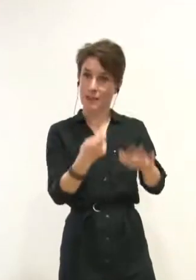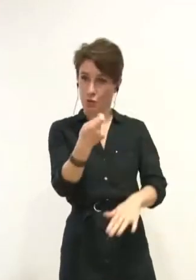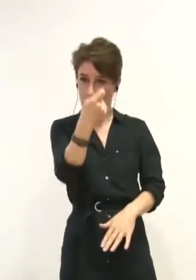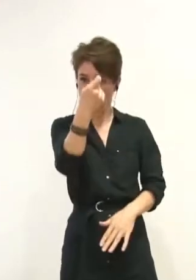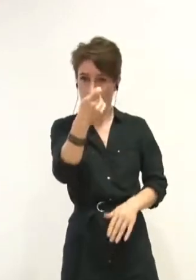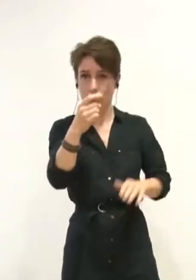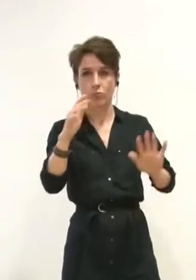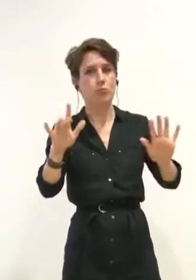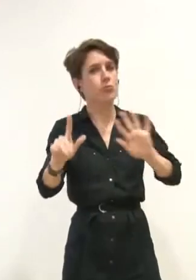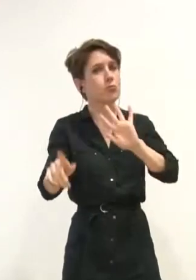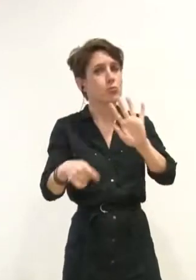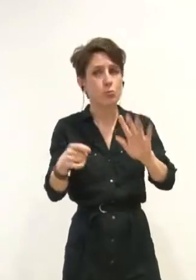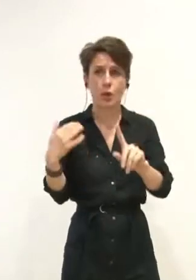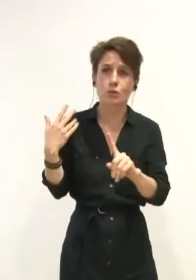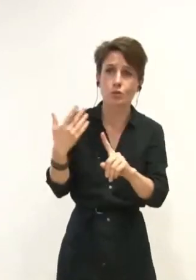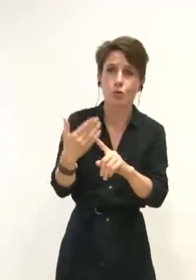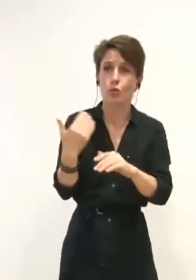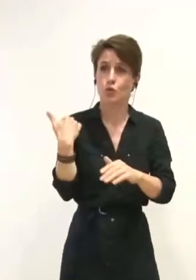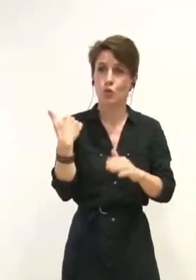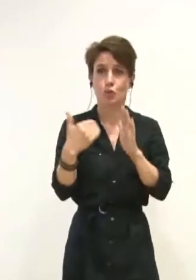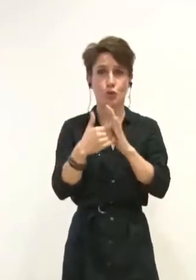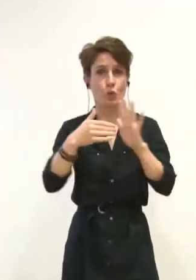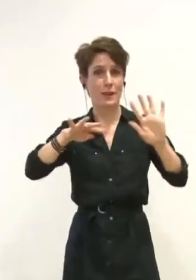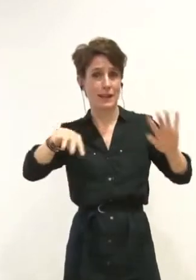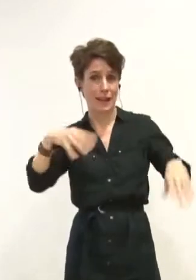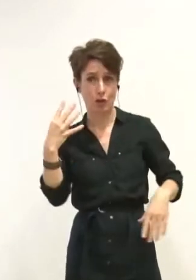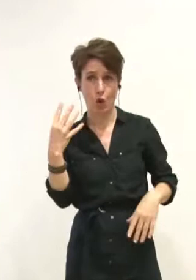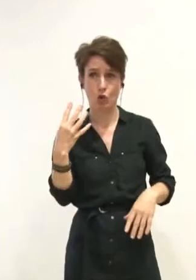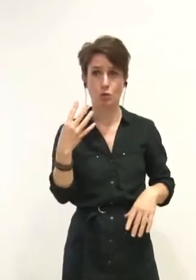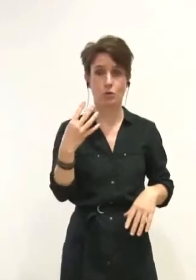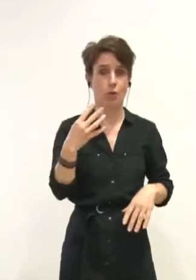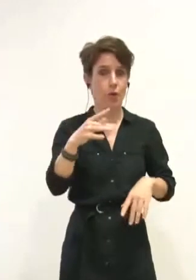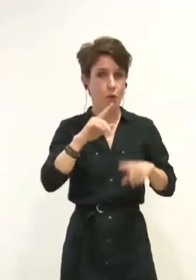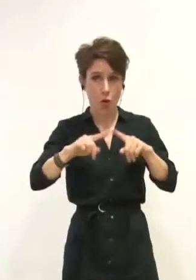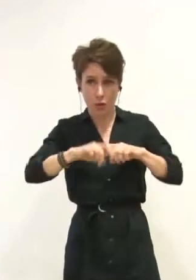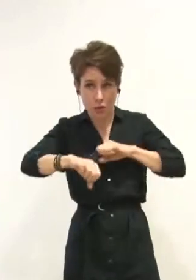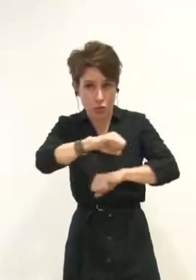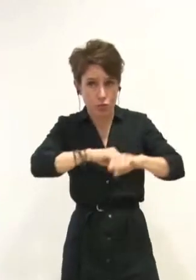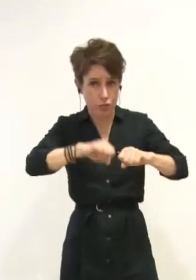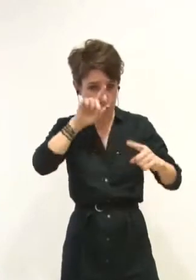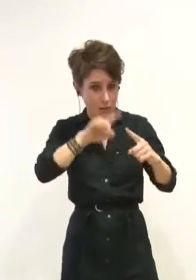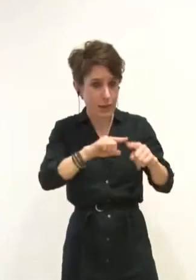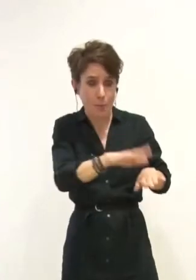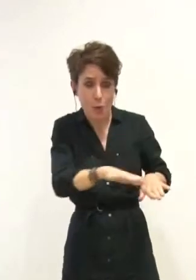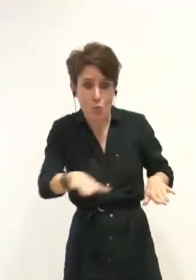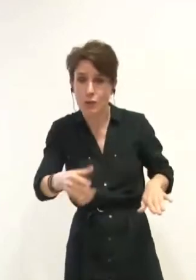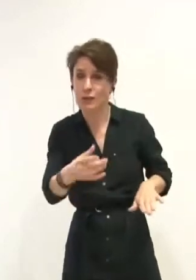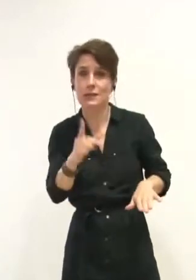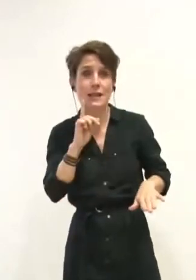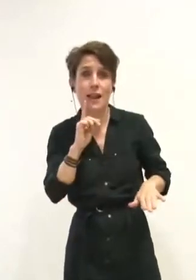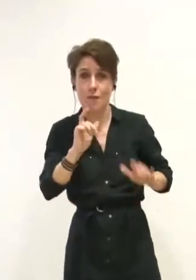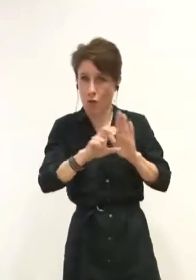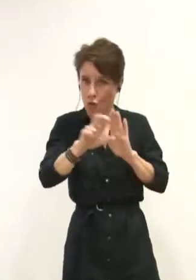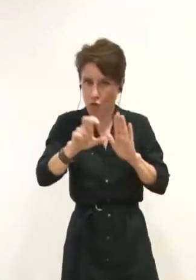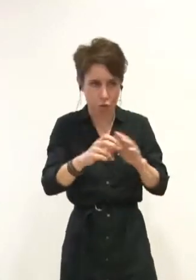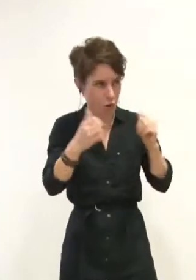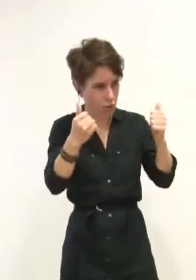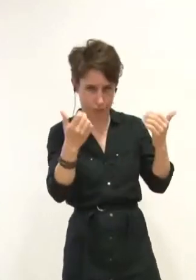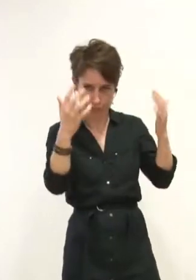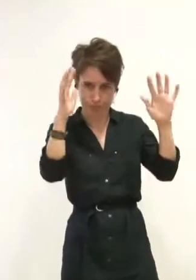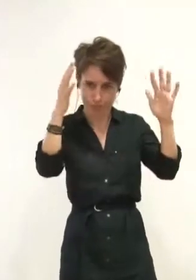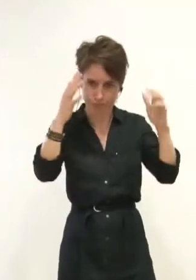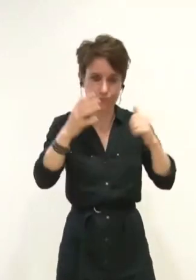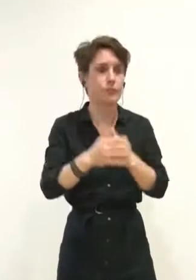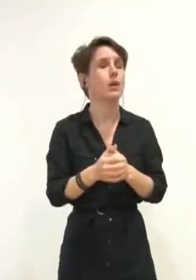sûr ce qui a pu être réalisé depuis 2014 au bénéfice des petits écoliers grenoblois. Il est vrai que, pour l'essentiel, vous avez poursuivi